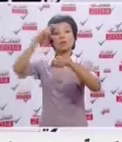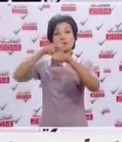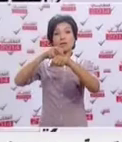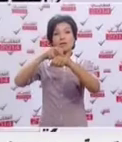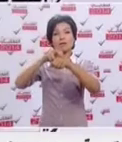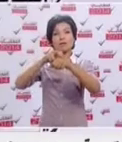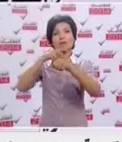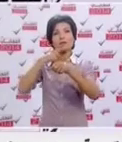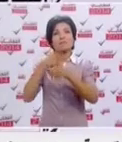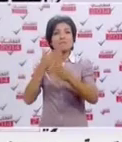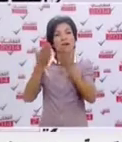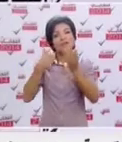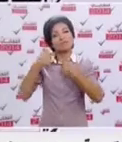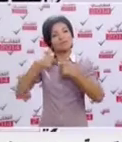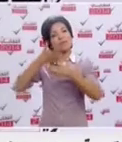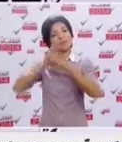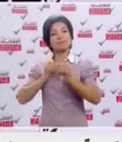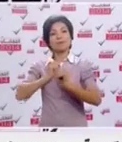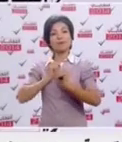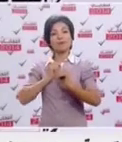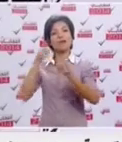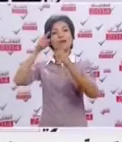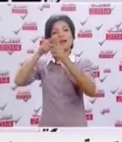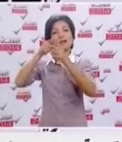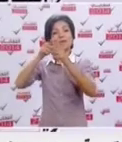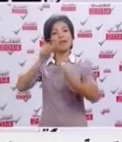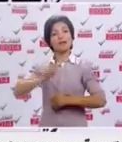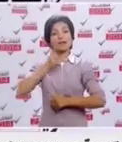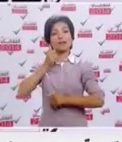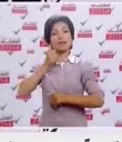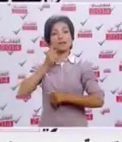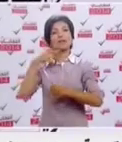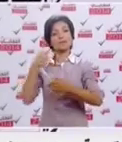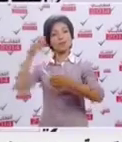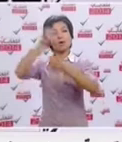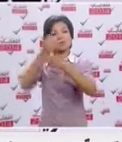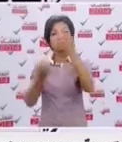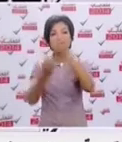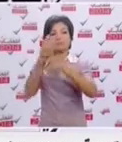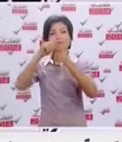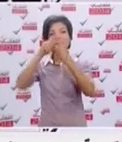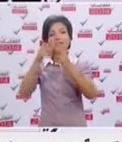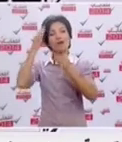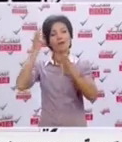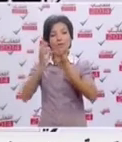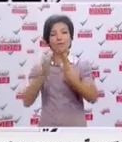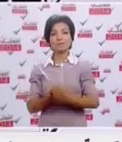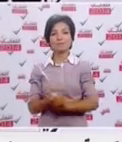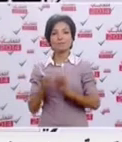صحة العبارة وهذا كتقيبي أنا لفعل الجمهورية الاستقلال وكذلك الجمهورية البناء اللي عرفناها